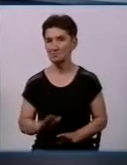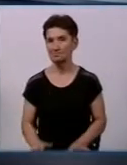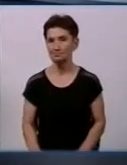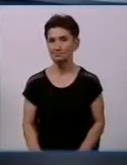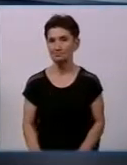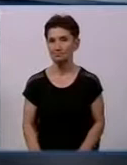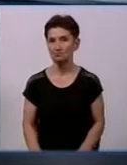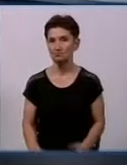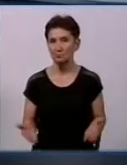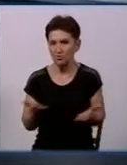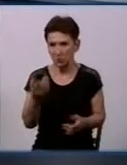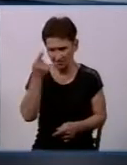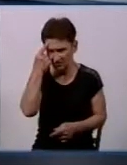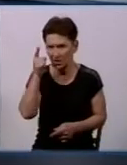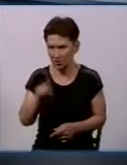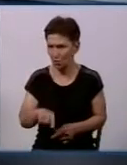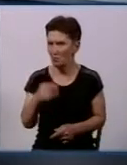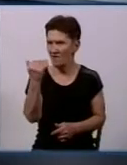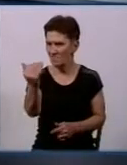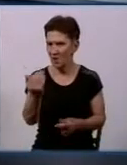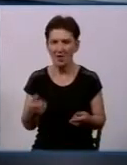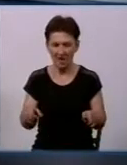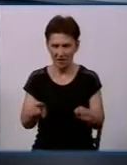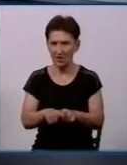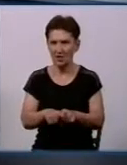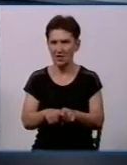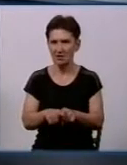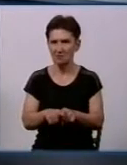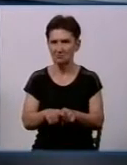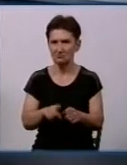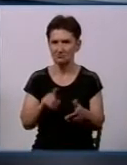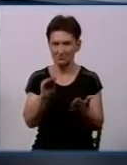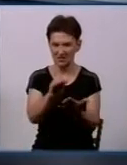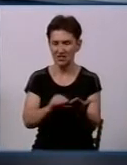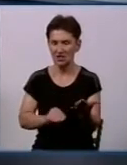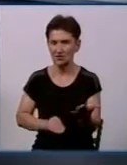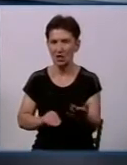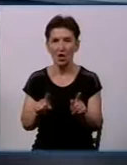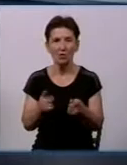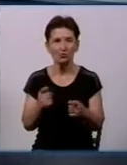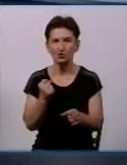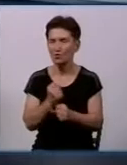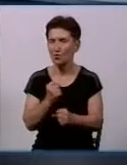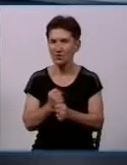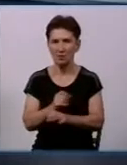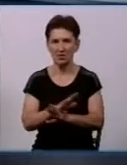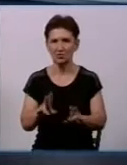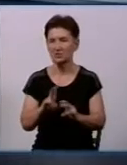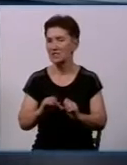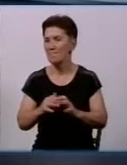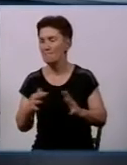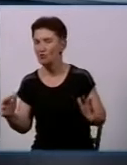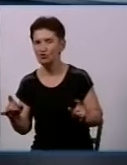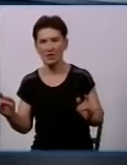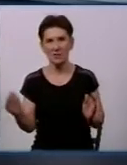Чи відома вам ця статистика, чому не працює рівно стільки гідрантів, а не менше, не 5, не 10?